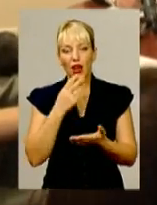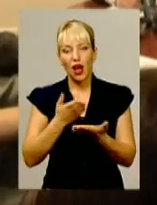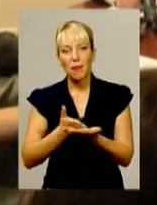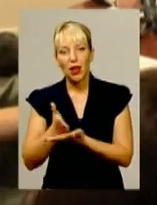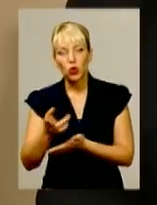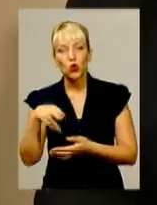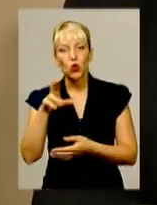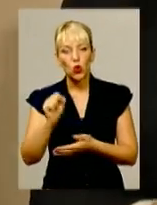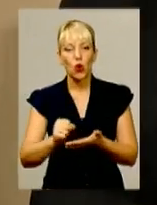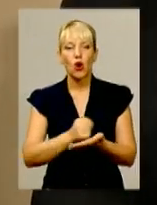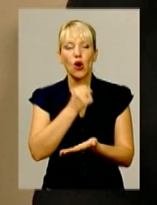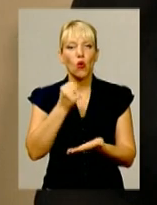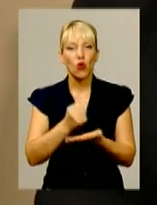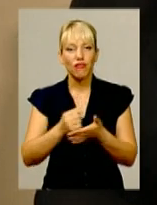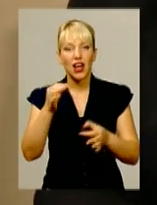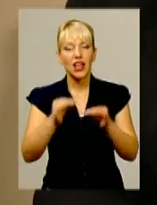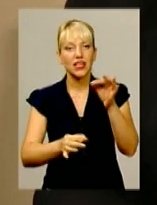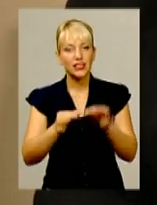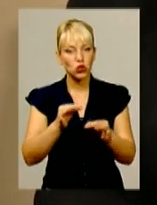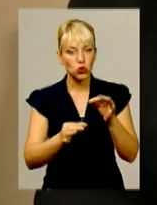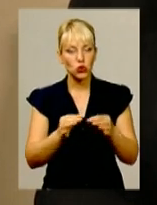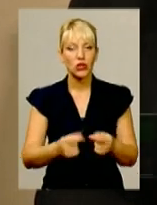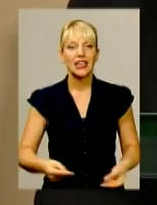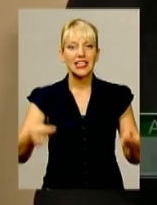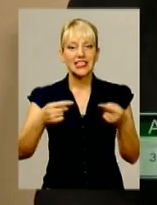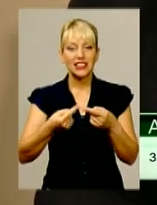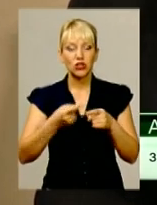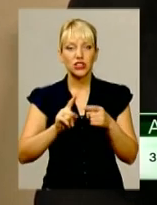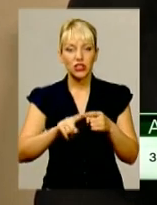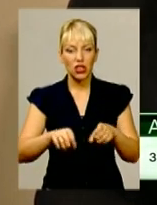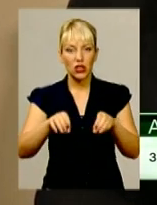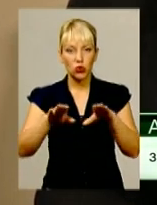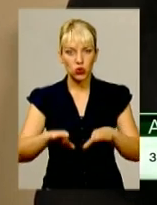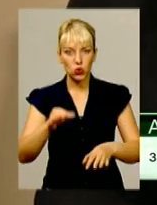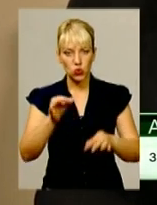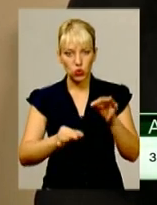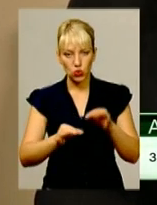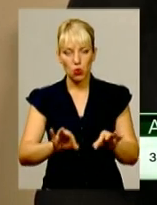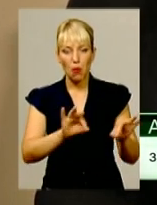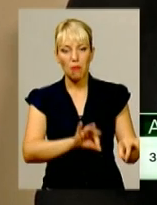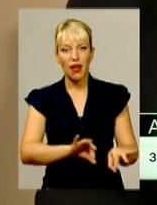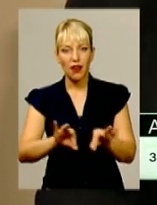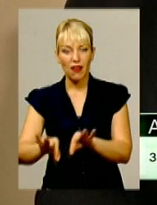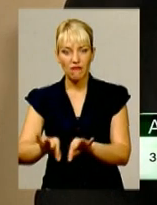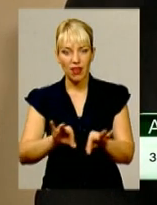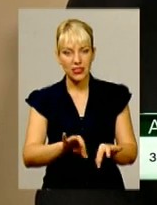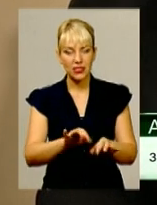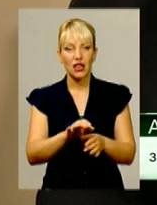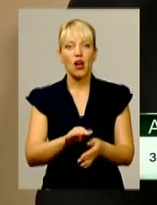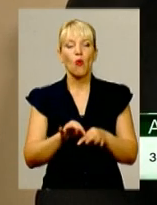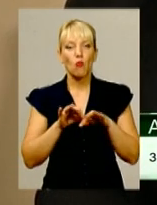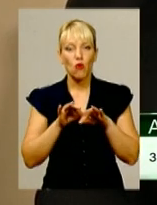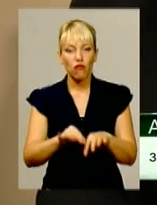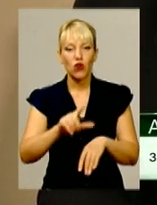рішення виконкому. Згідно цієї ухвали суду, перевезення проводяться за тарифами,